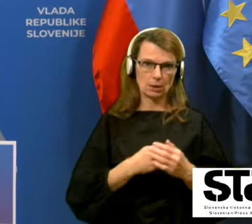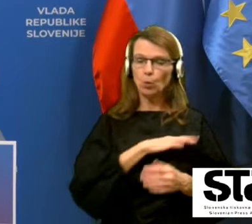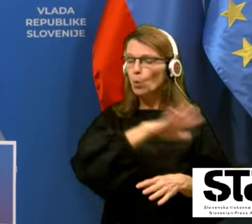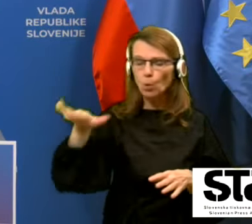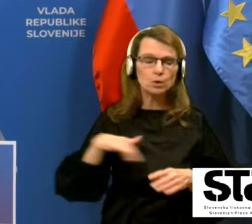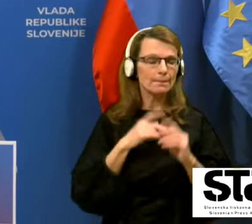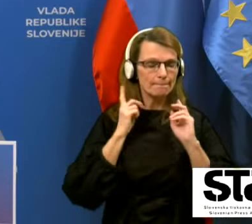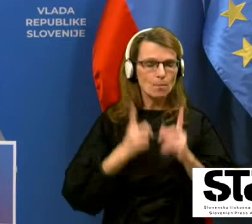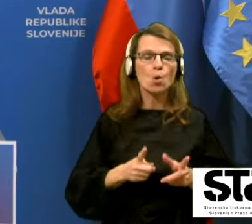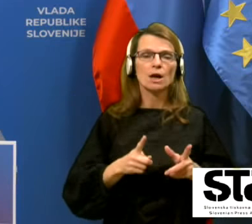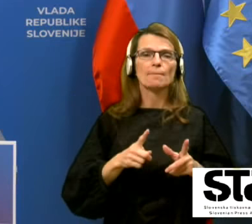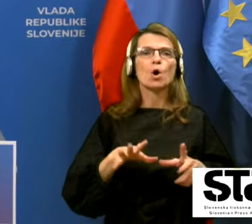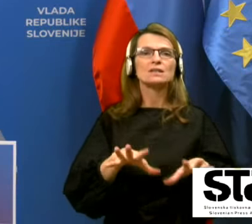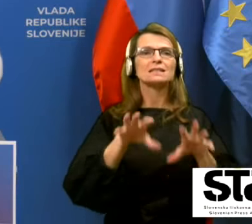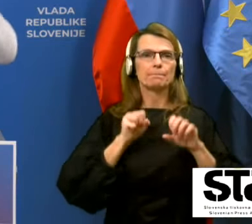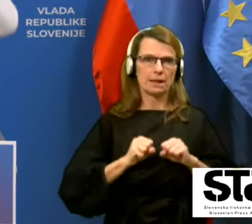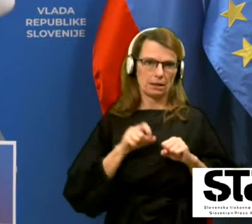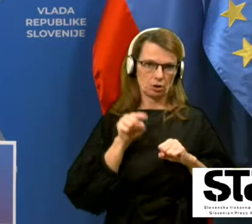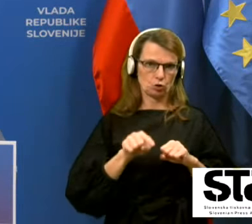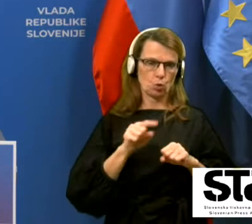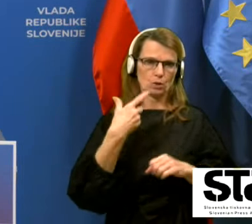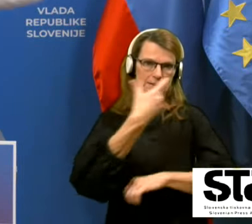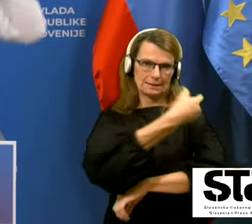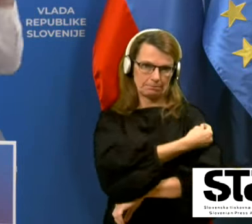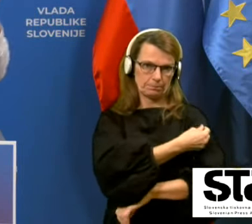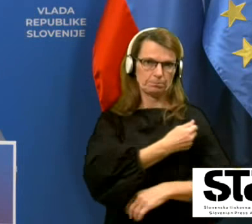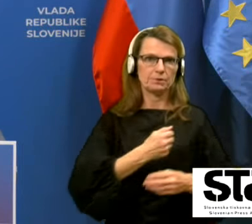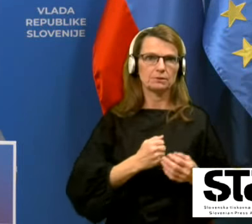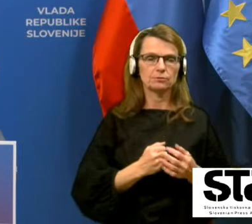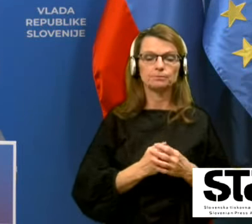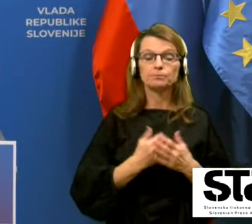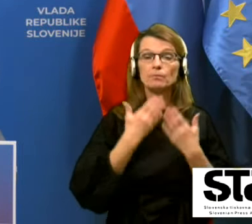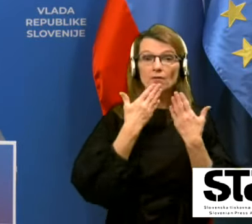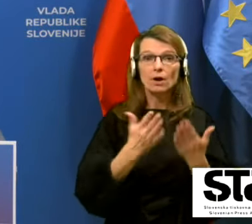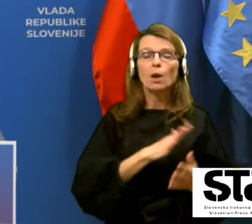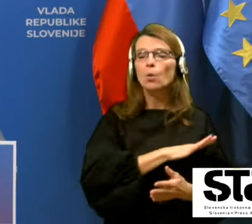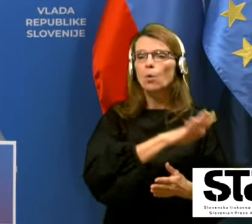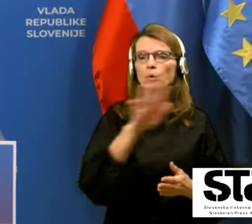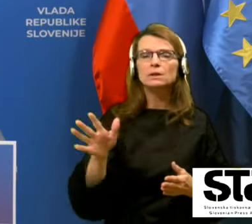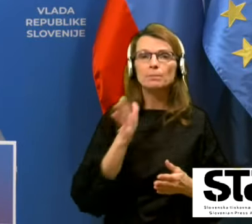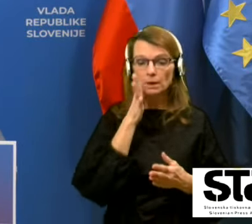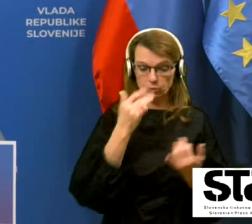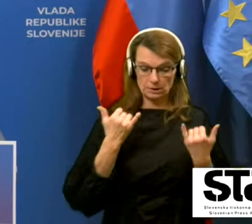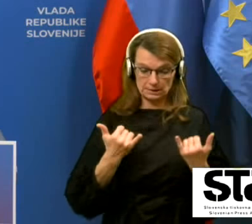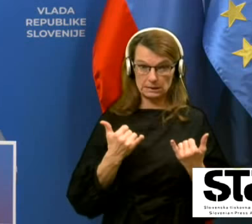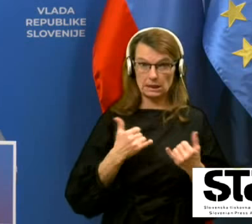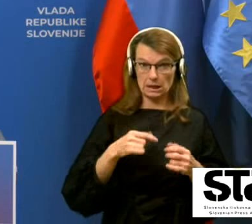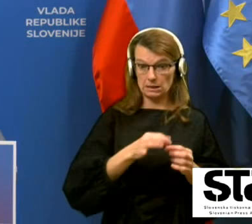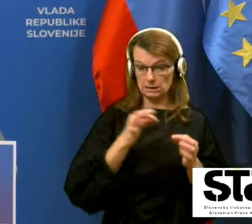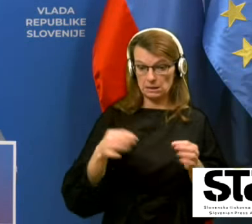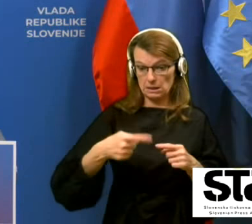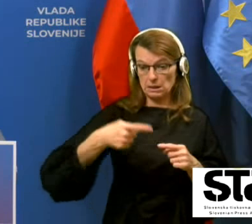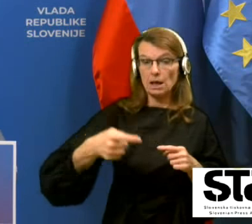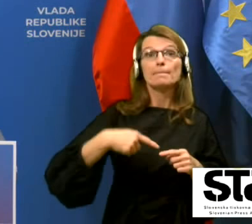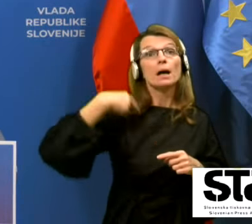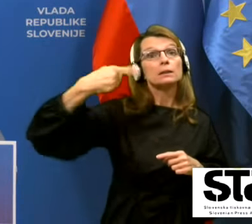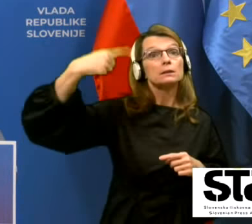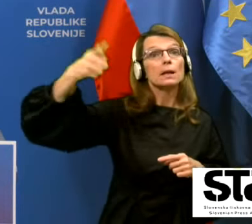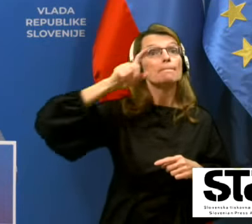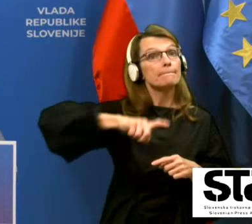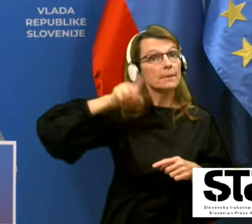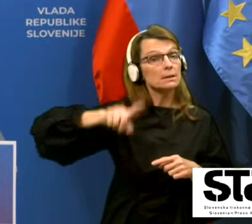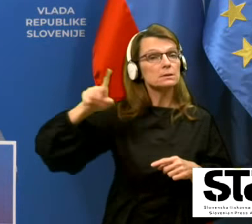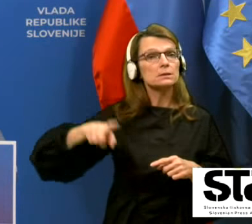To pomeni zahvala vsem, ki bojo delali in bojo v teh dnevih in v naslednjih mesecih pošteno in so že